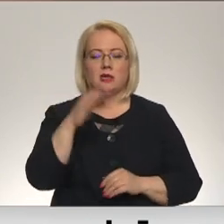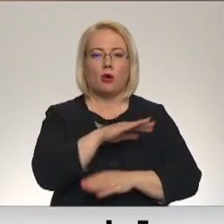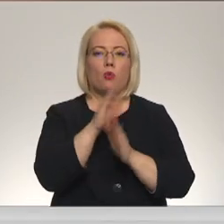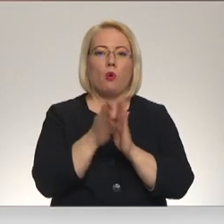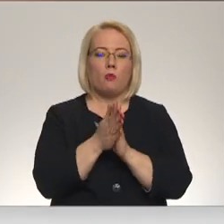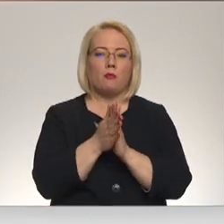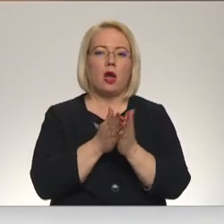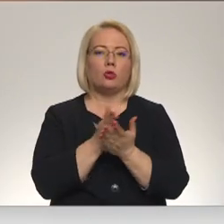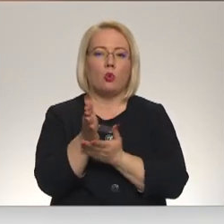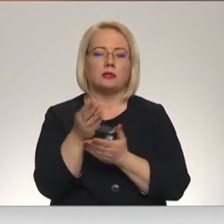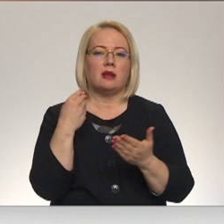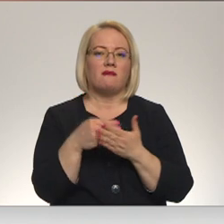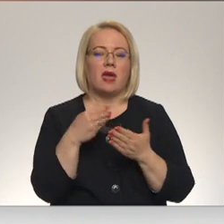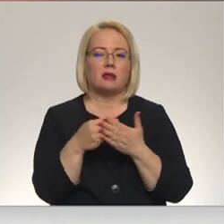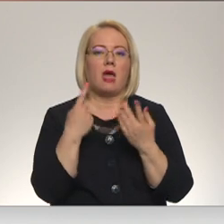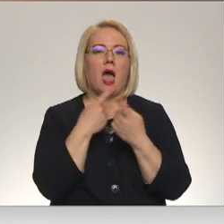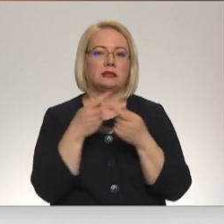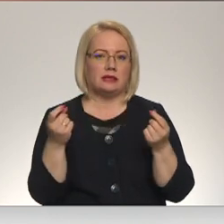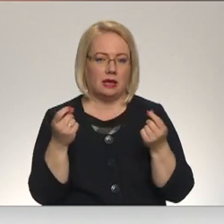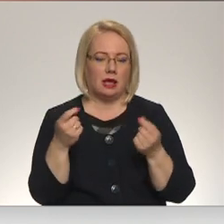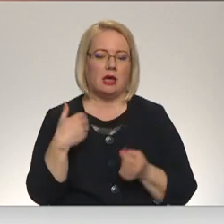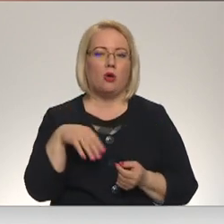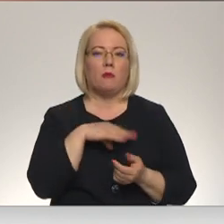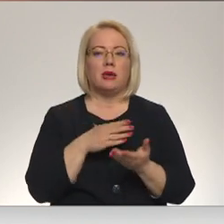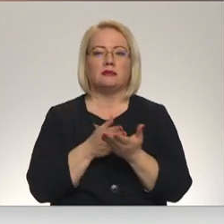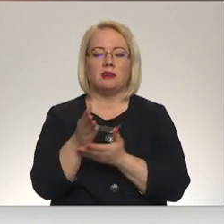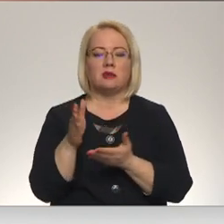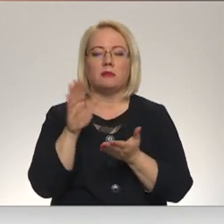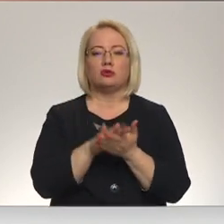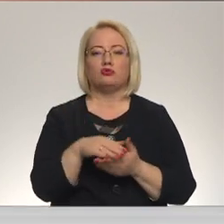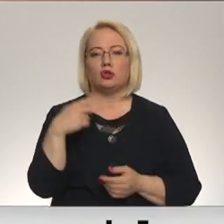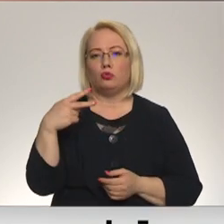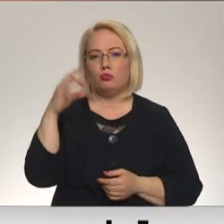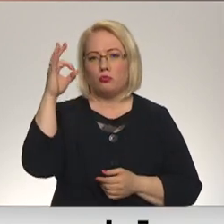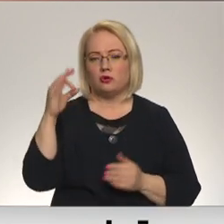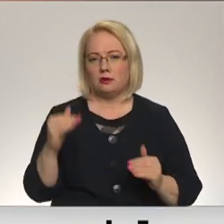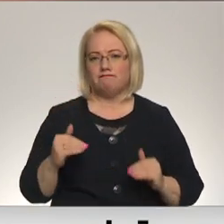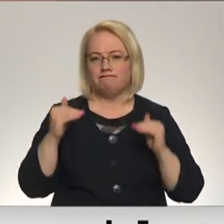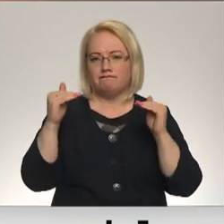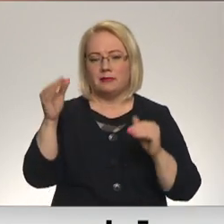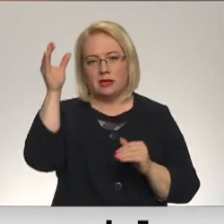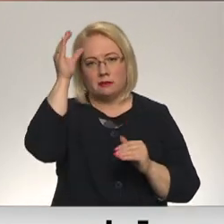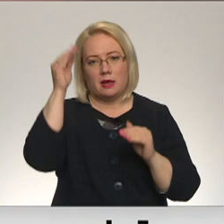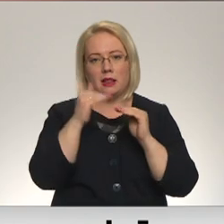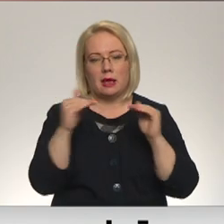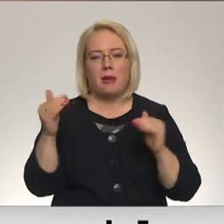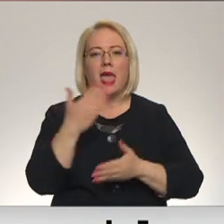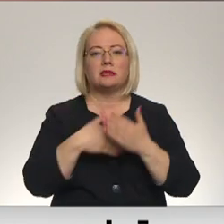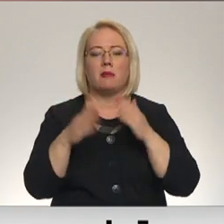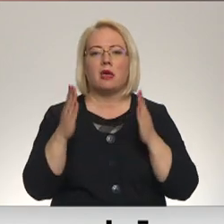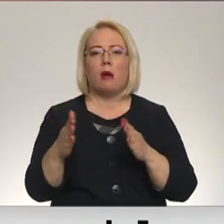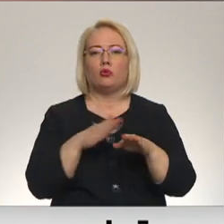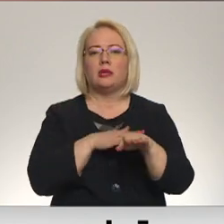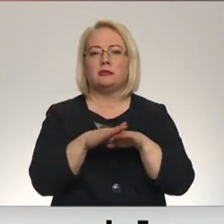vērtē atzinīgi, faktiski mēs virzamies uz šiem 20 procentiem, kas ir jāizpildi eksāmenē, lai to